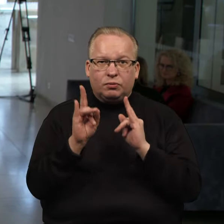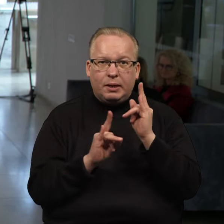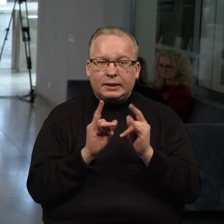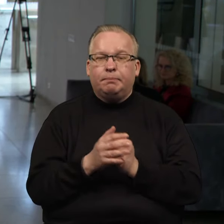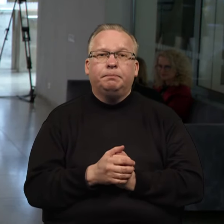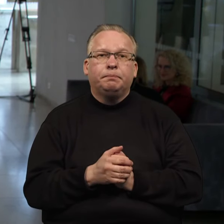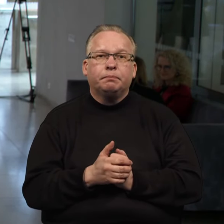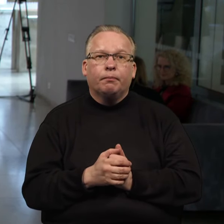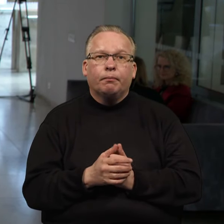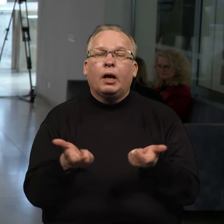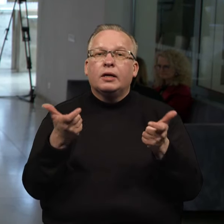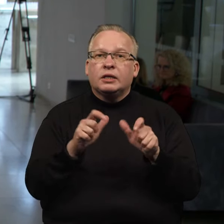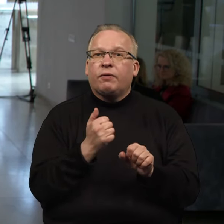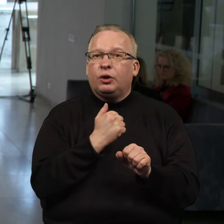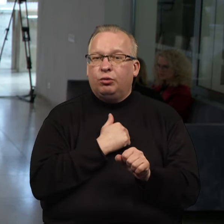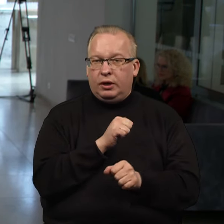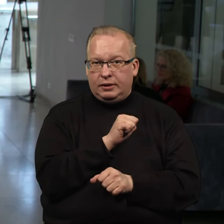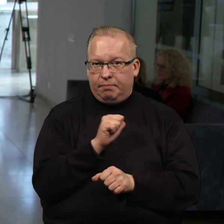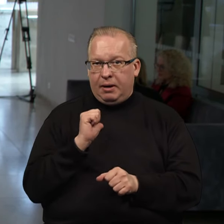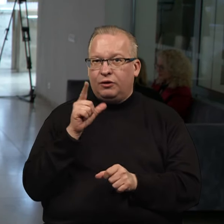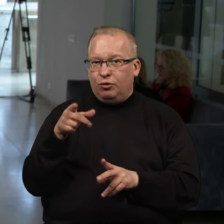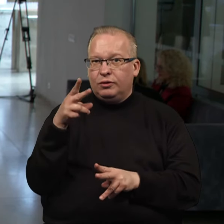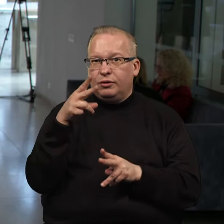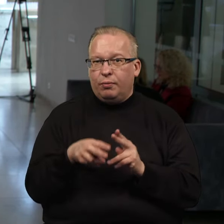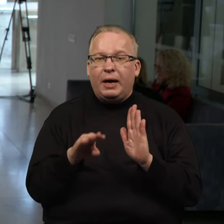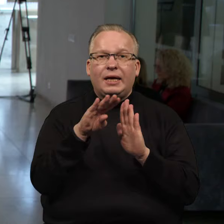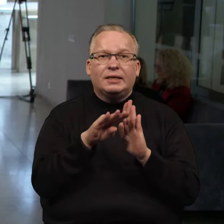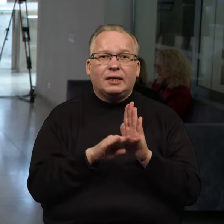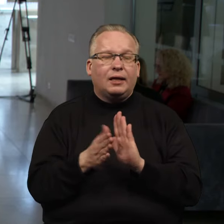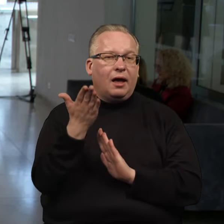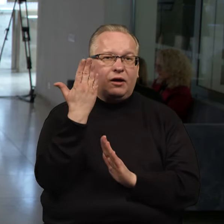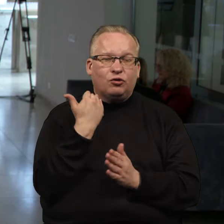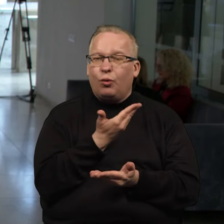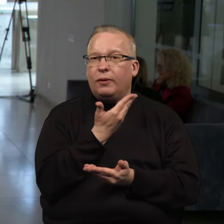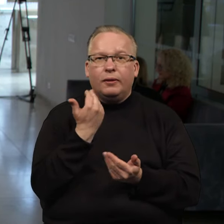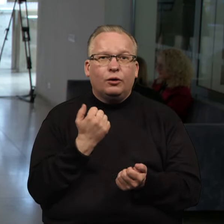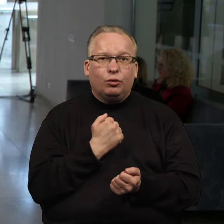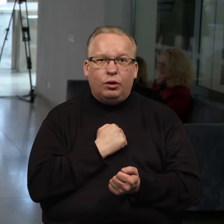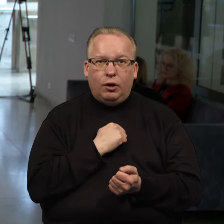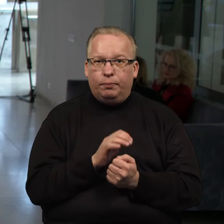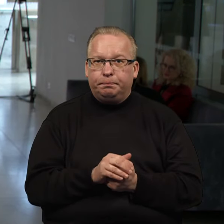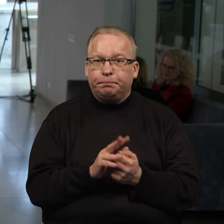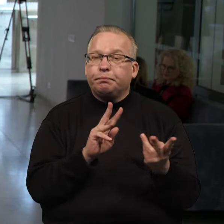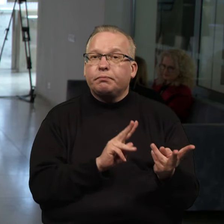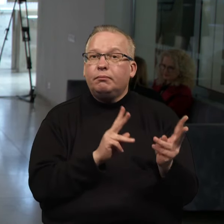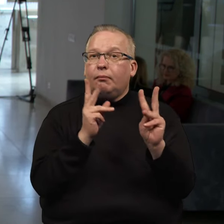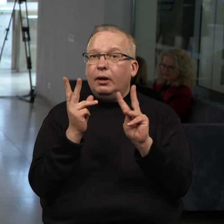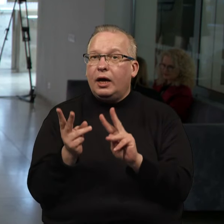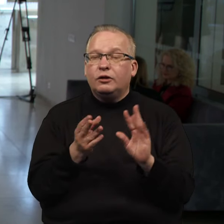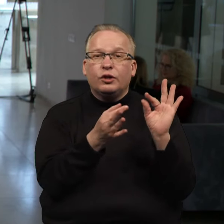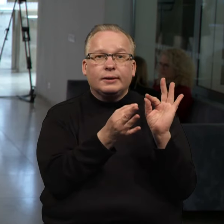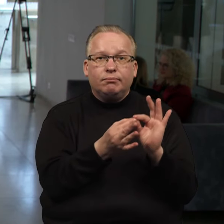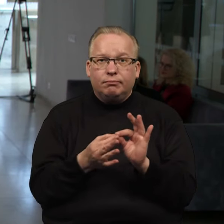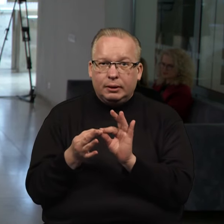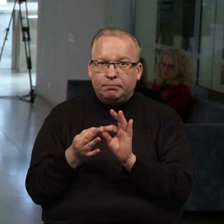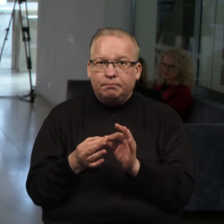toliau. Tai sauldybės turės laisvę tą padaryti, įstatymę anksčiau tokios galimybės neturėjo. Taip pat keičiasi tam tikri dalykai susijęs